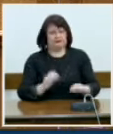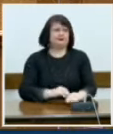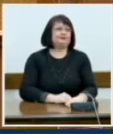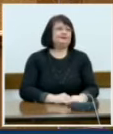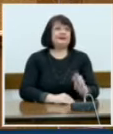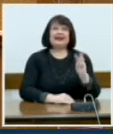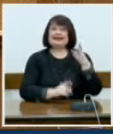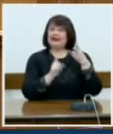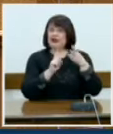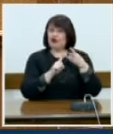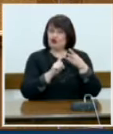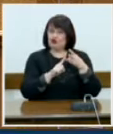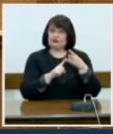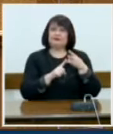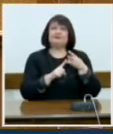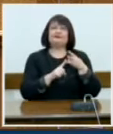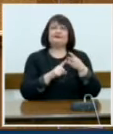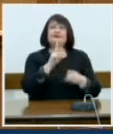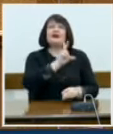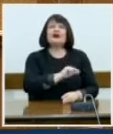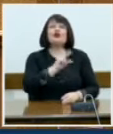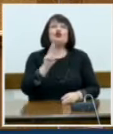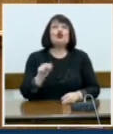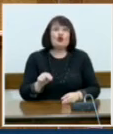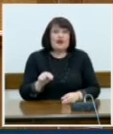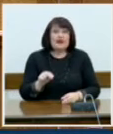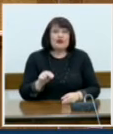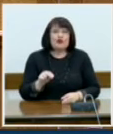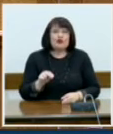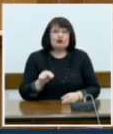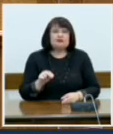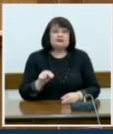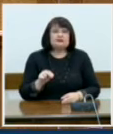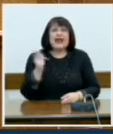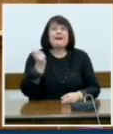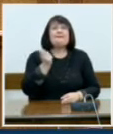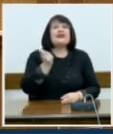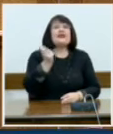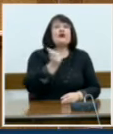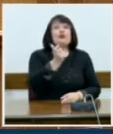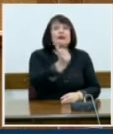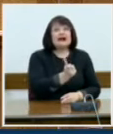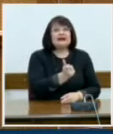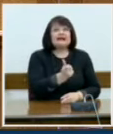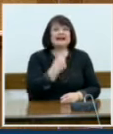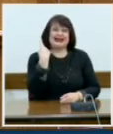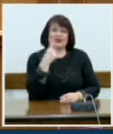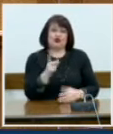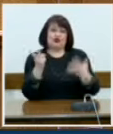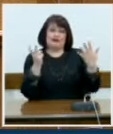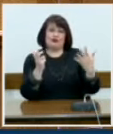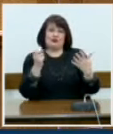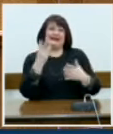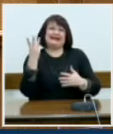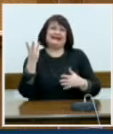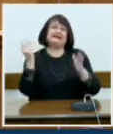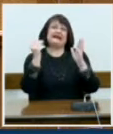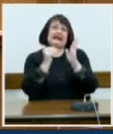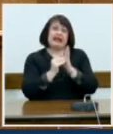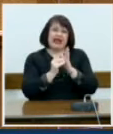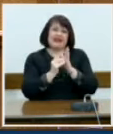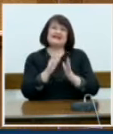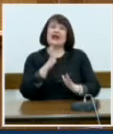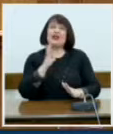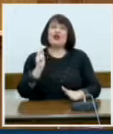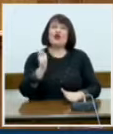τρίτον, το ίδιο ακριβώς επίδομα θα δοθεί και σε 173.000 συμπολίτες μας